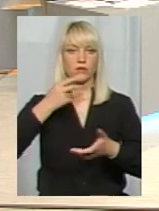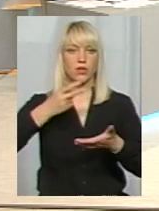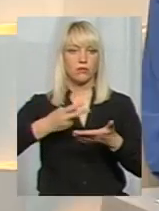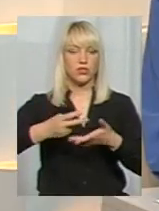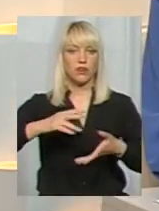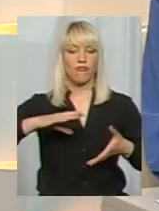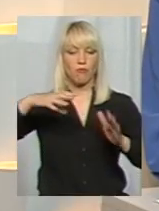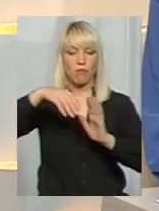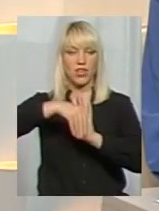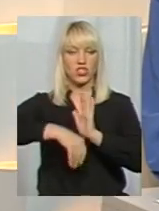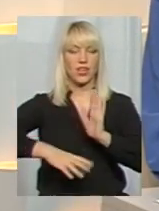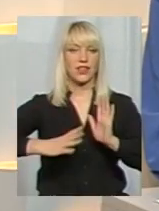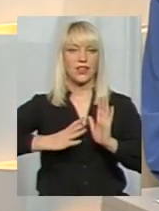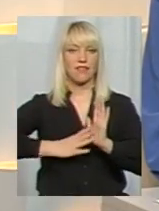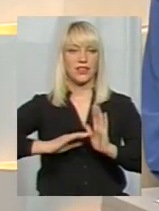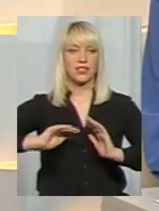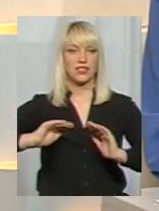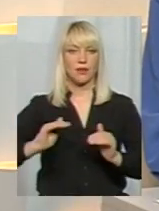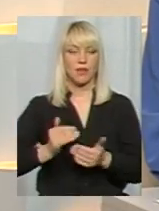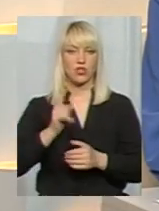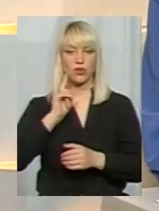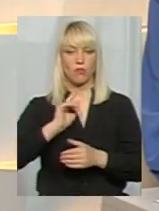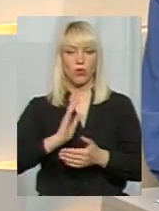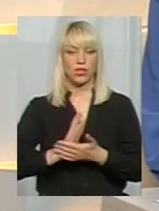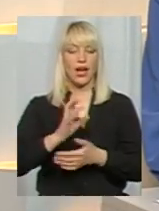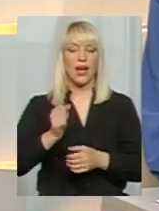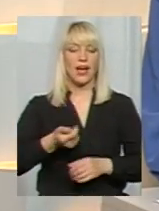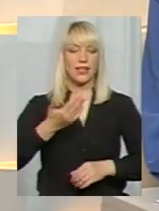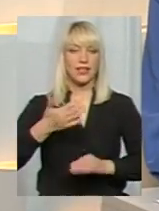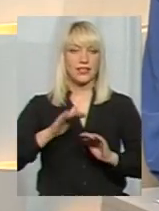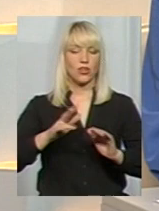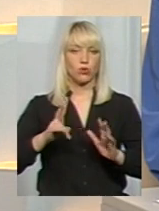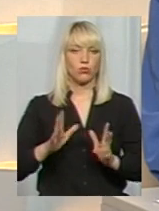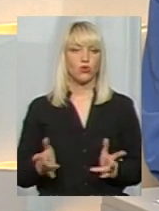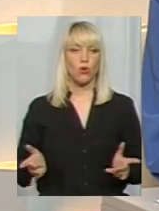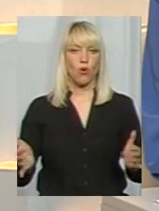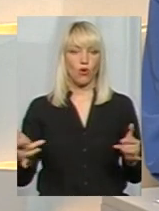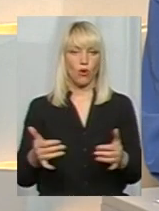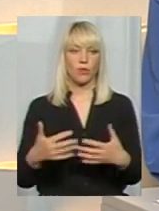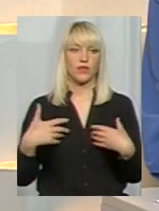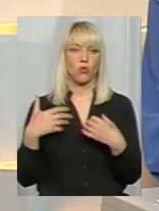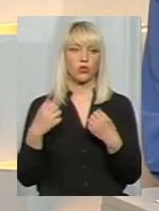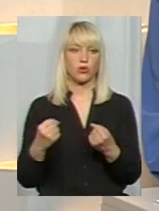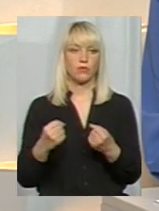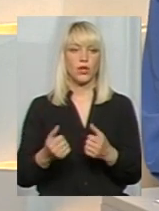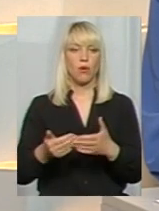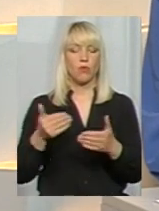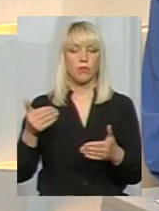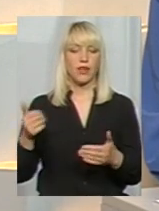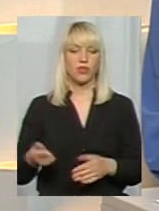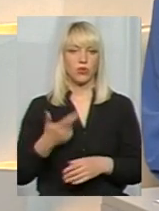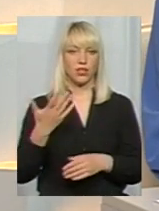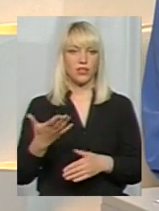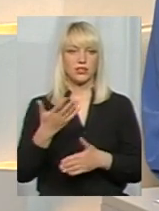межах 9 поки що зменшення іде, але кількість дітей, які будуть охоплені оздоровленням, попередню кількість, ми